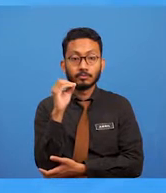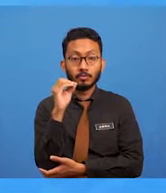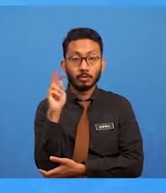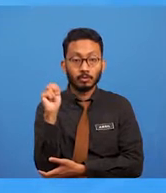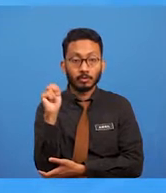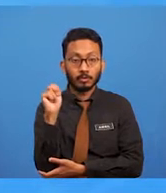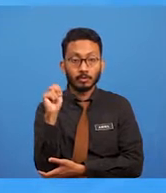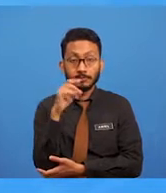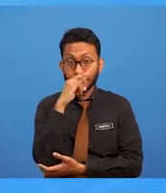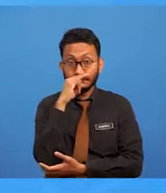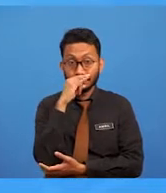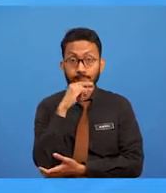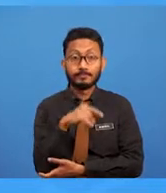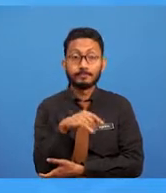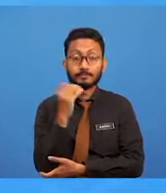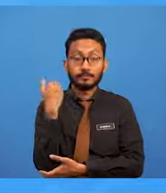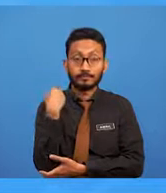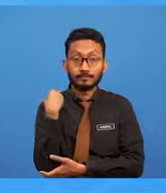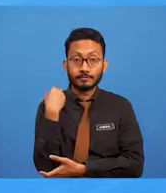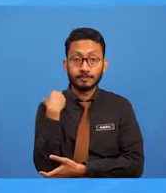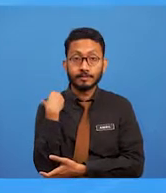Saya akan jelaskan satu persatu.